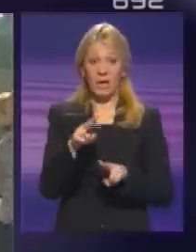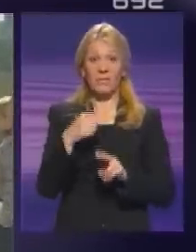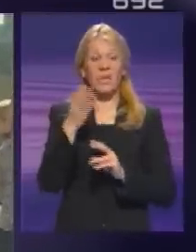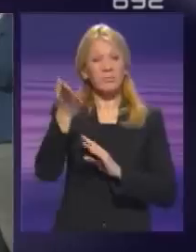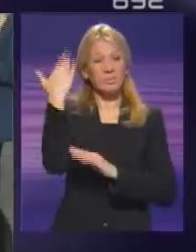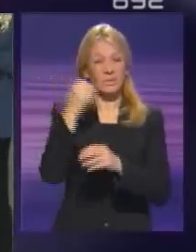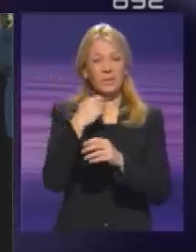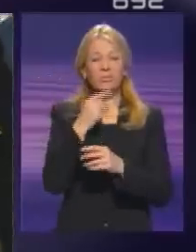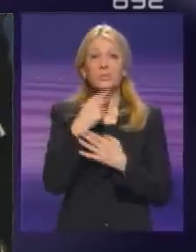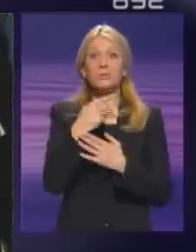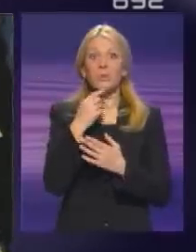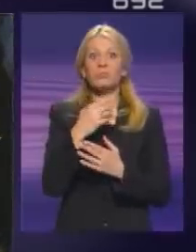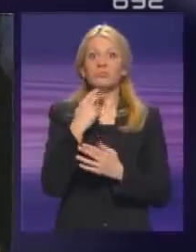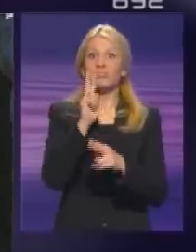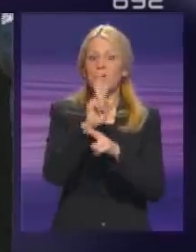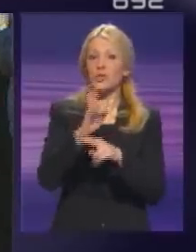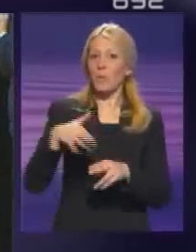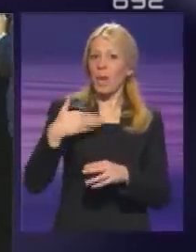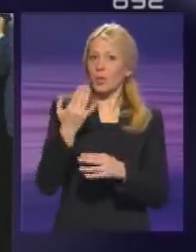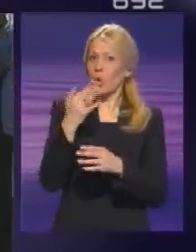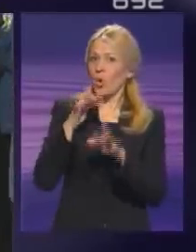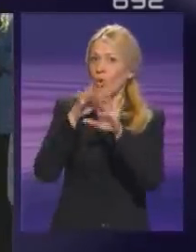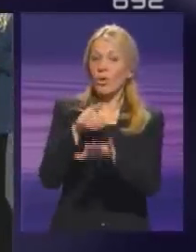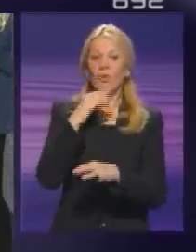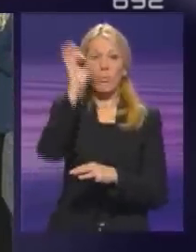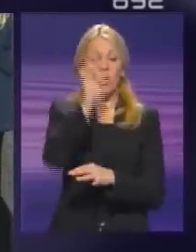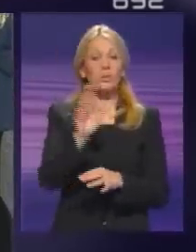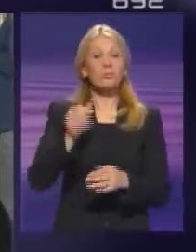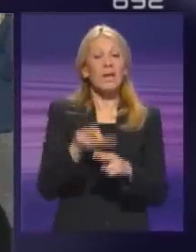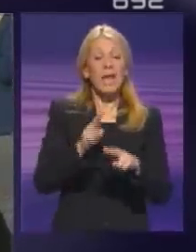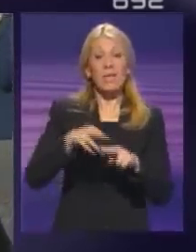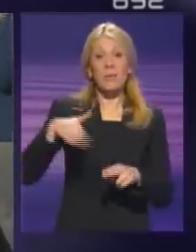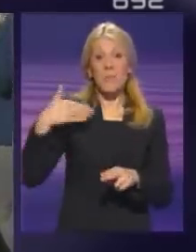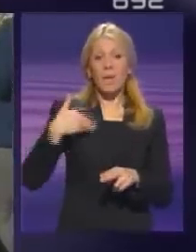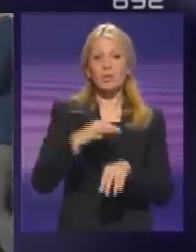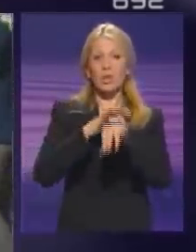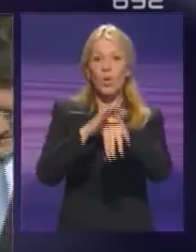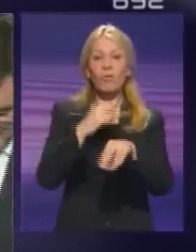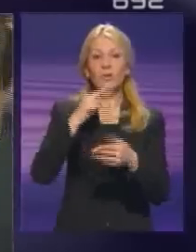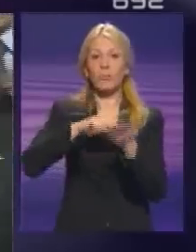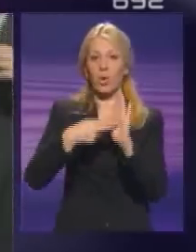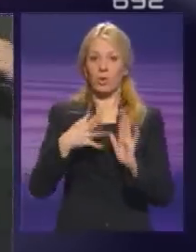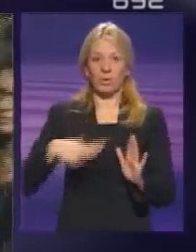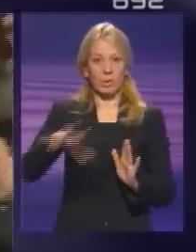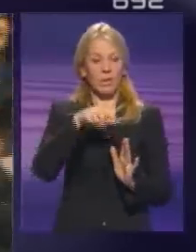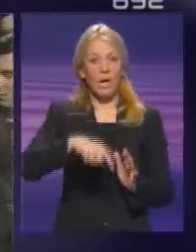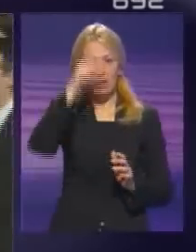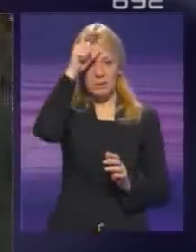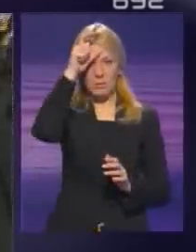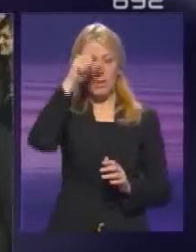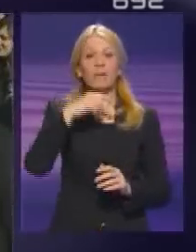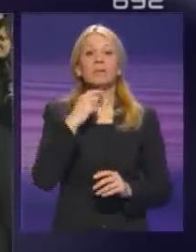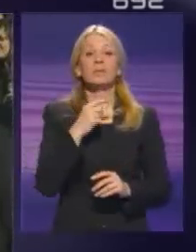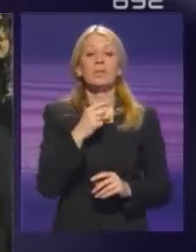naprednjaci privukli pažnju mladih i zbog toga što imaju u proseku najmlađe rukovodstvo na političkoj sceni Srbije. Srpska